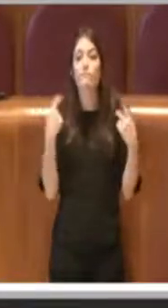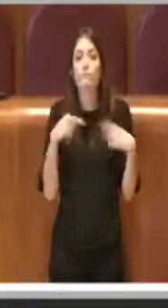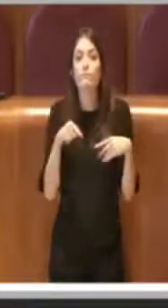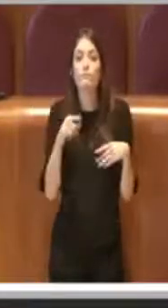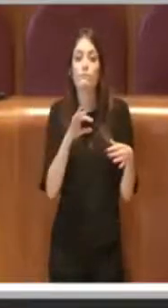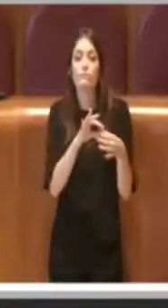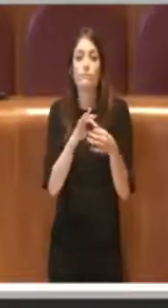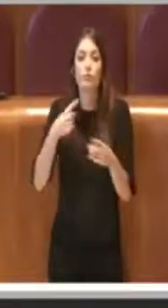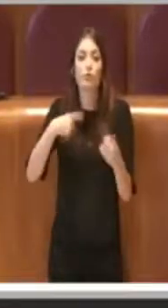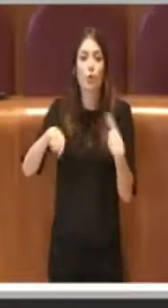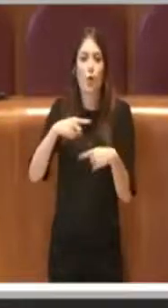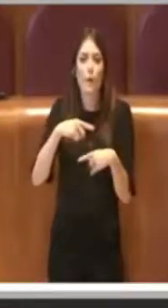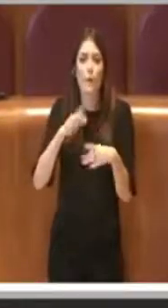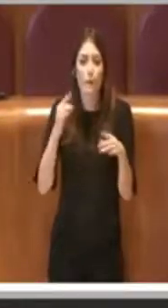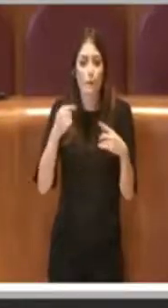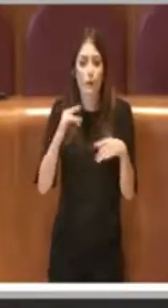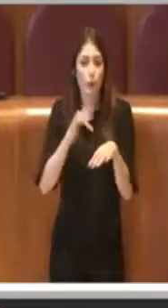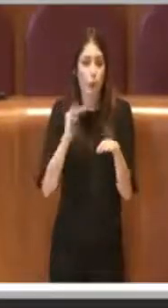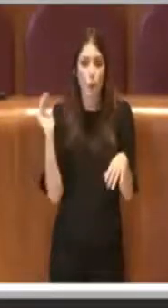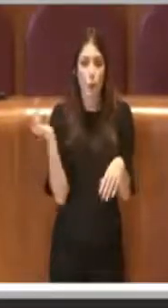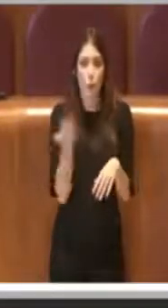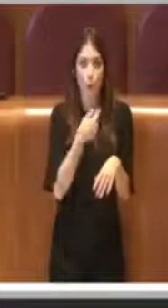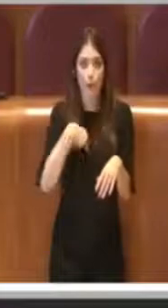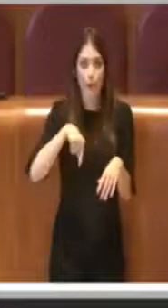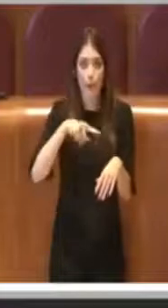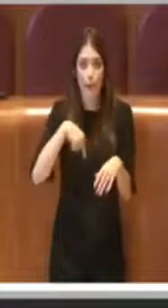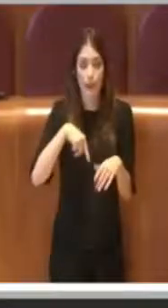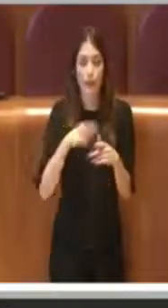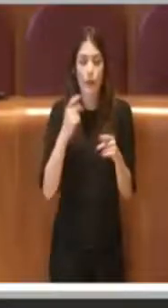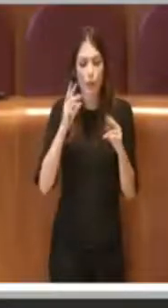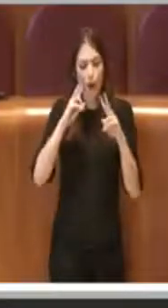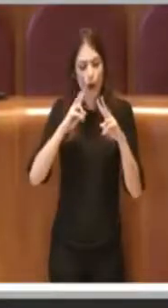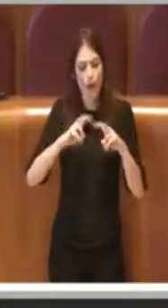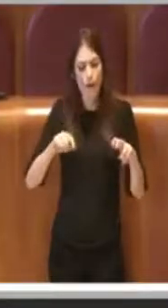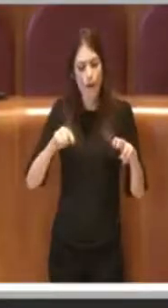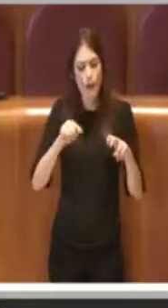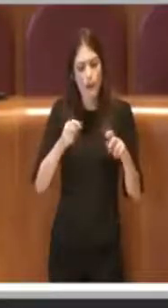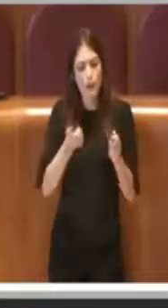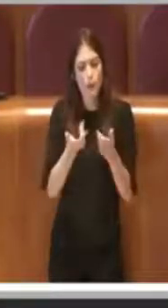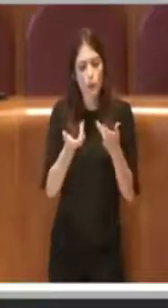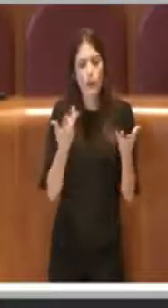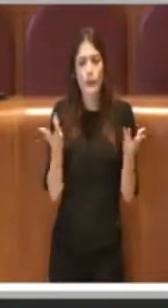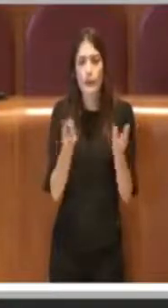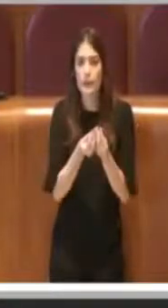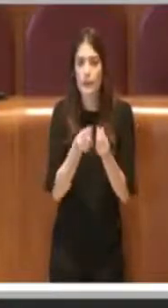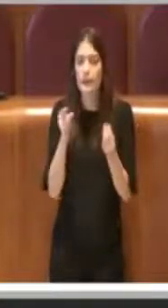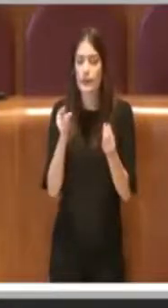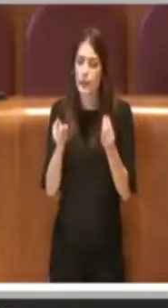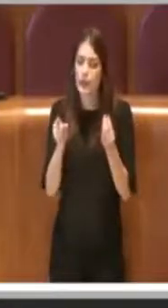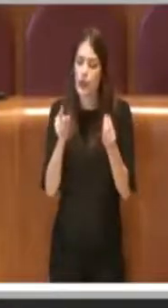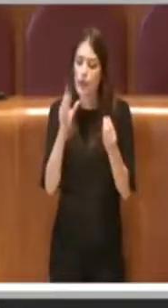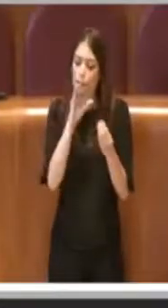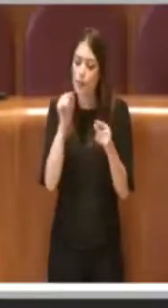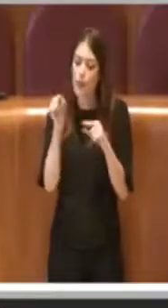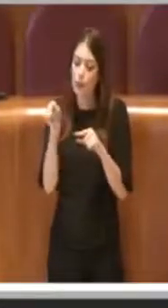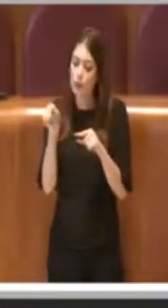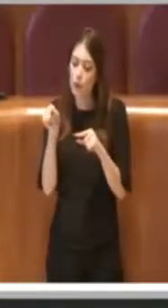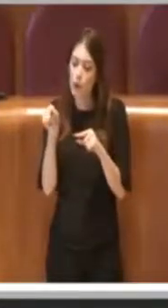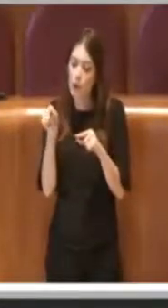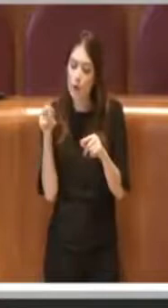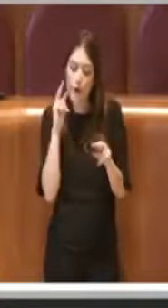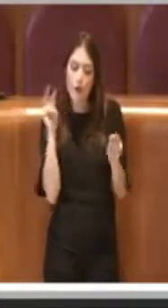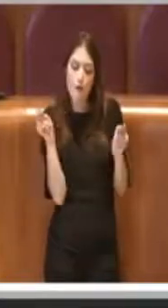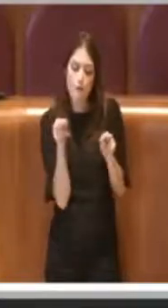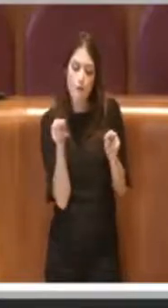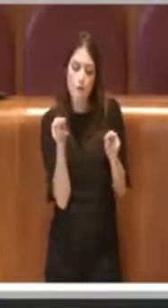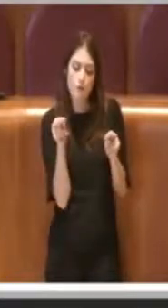che tutti noi abbiamo vissuto. Proprio dall'analisi dei numeri fatta insieme a questo osservatorio si è evidenziato